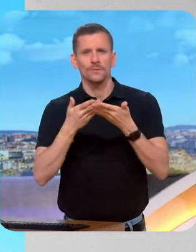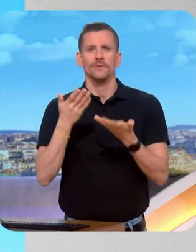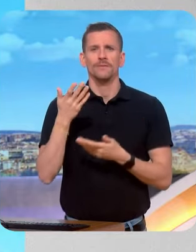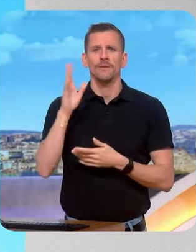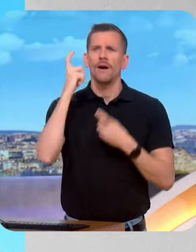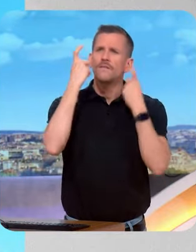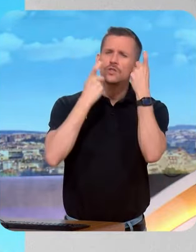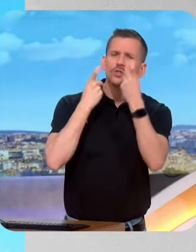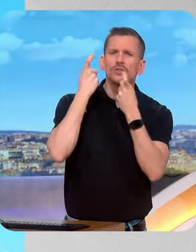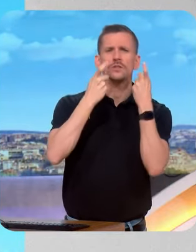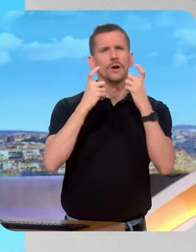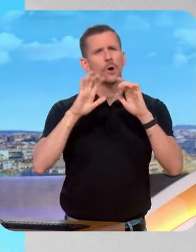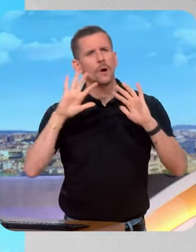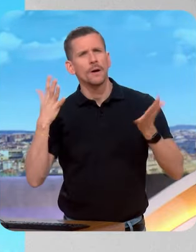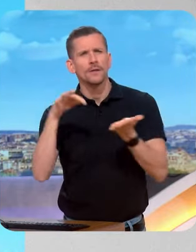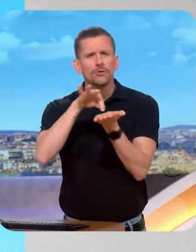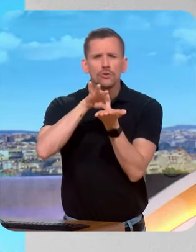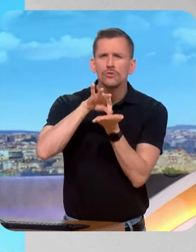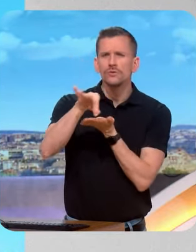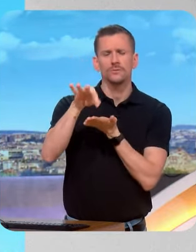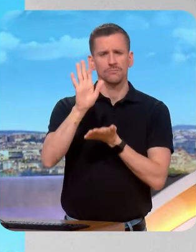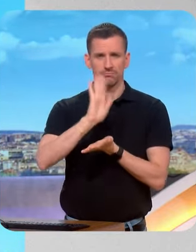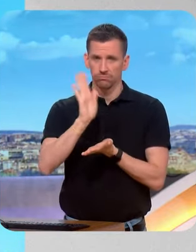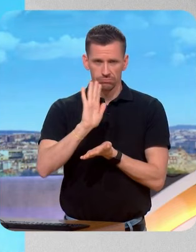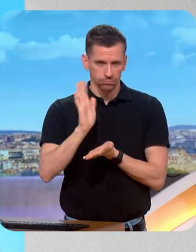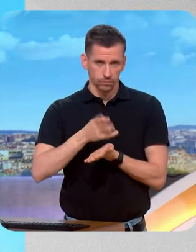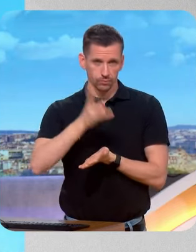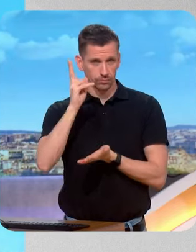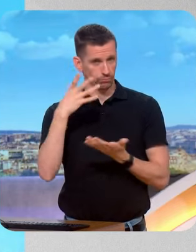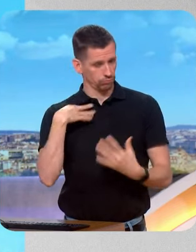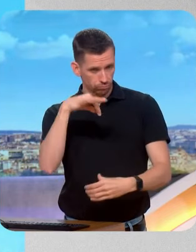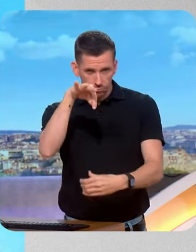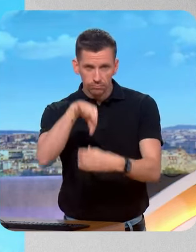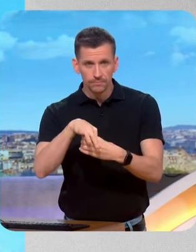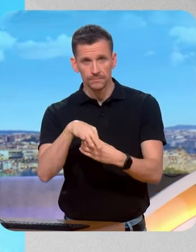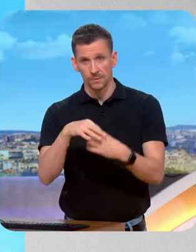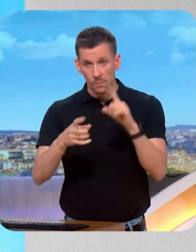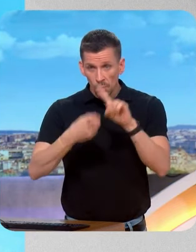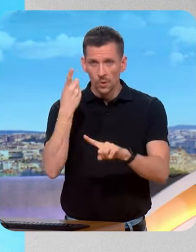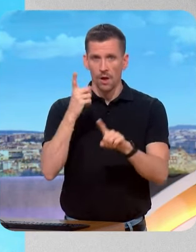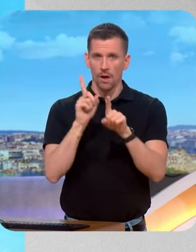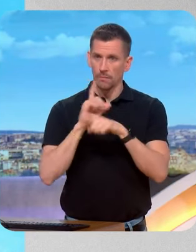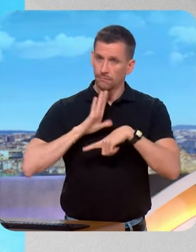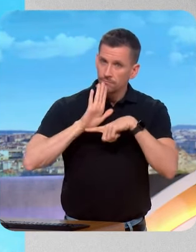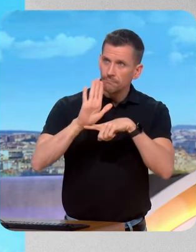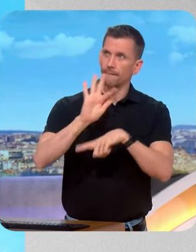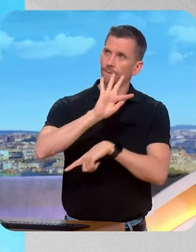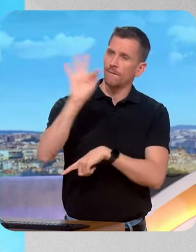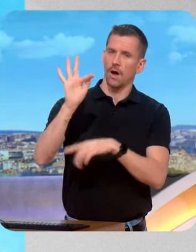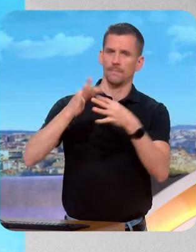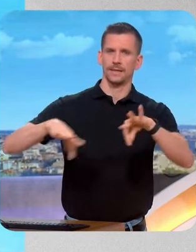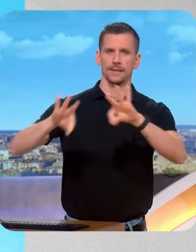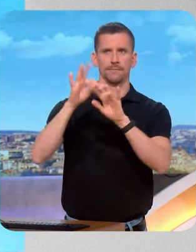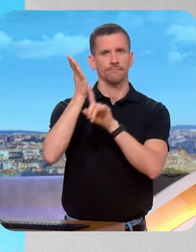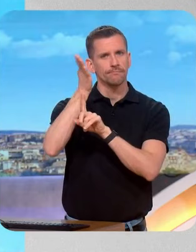d'une tactique au coup par coup. On vote ce qui est utile, important pour le pays. Et dans ce mouvement politique